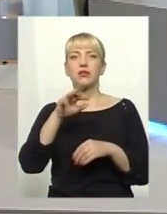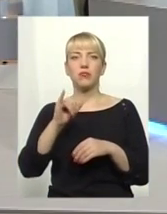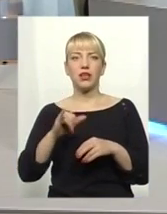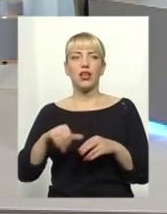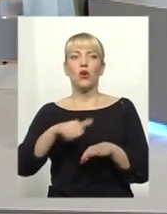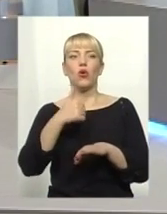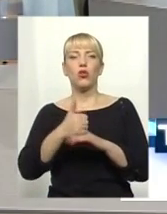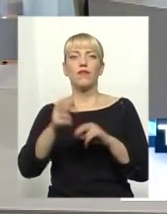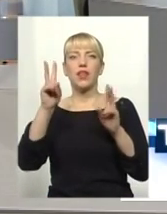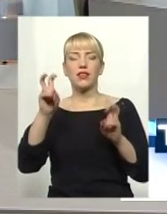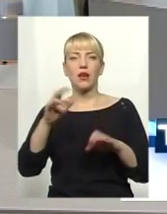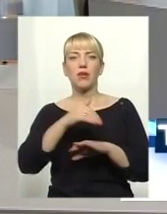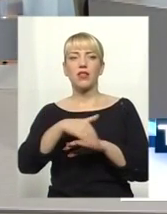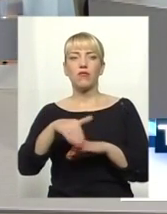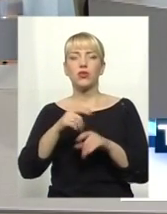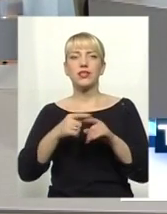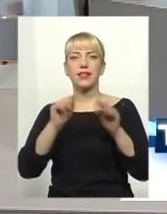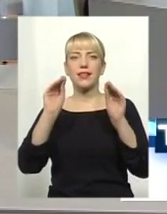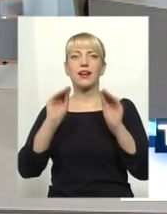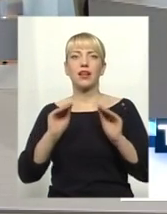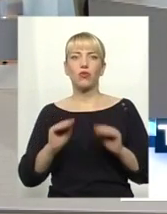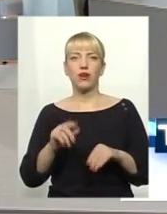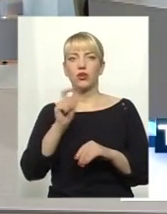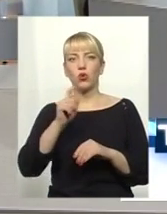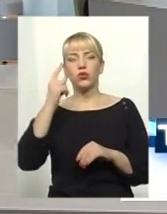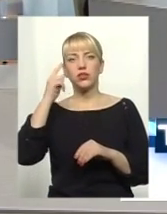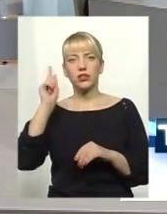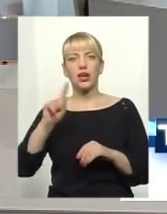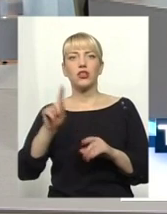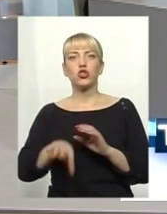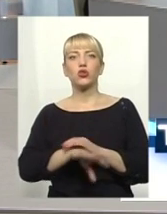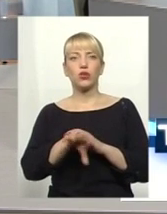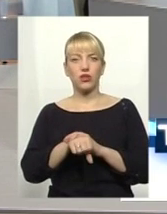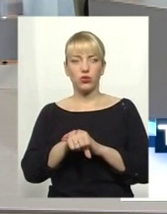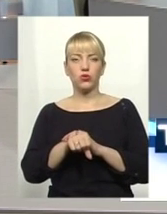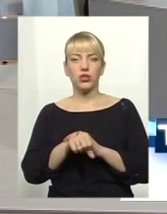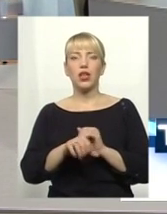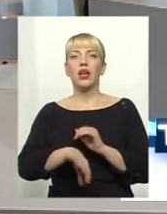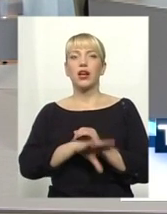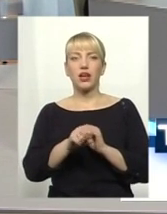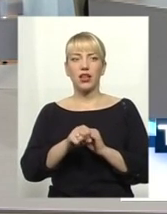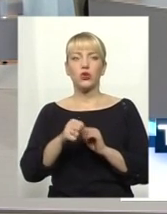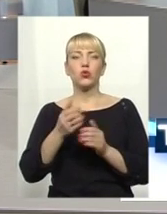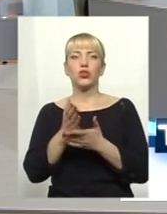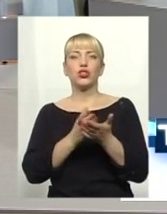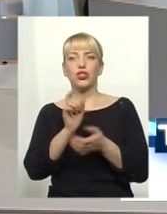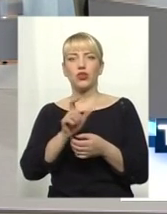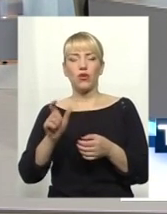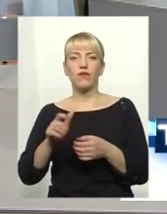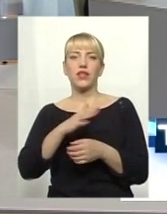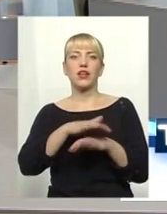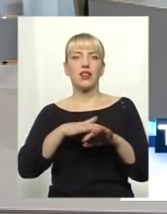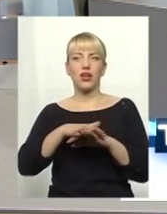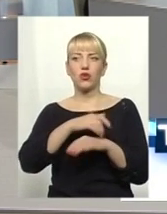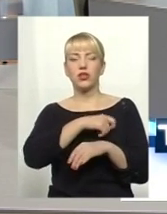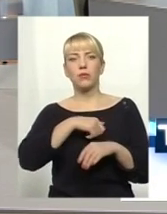навіть просто людей на вулиці, це декларування. Люди знали, що крадуть, і крадуть топ-чиновники, крадуть народні депутати,